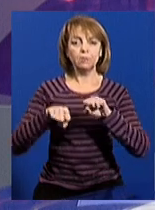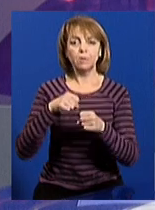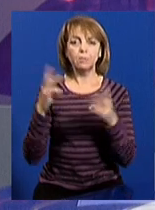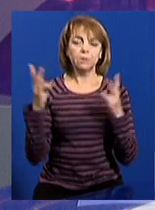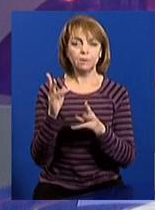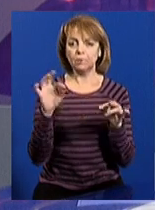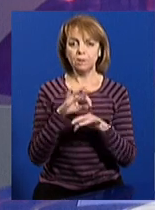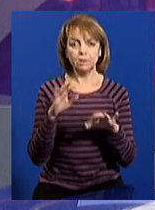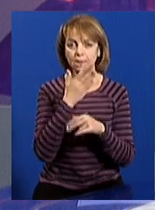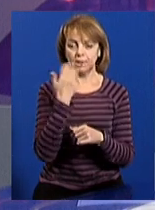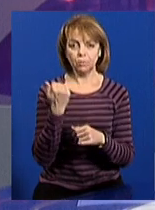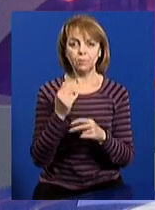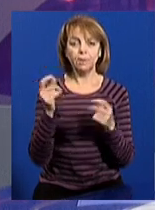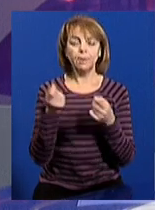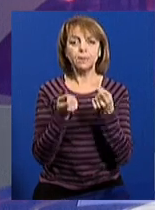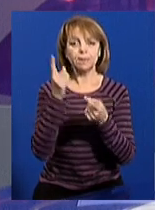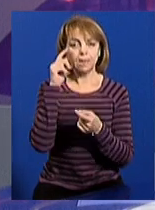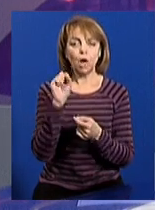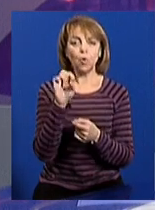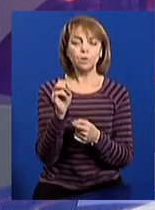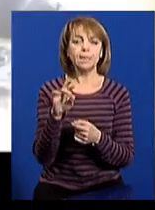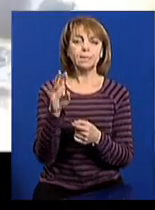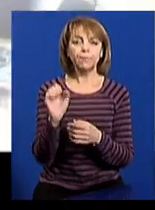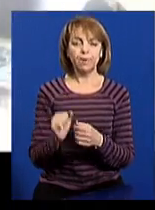пожежі немає. Деталі знає Альона Рязанцева.